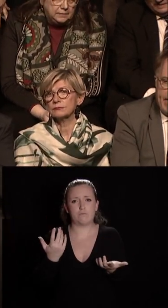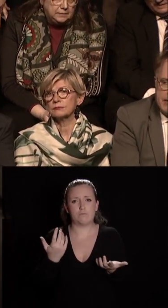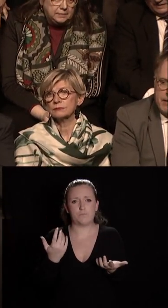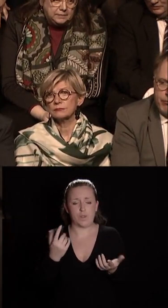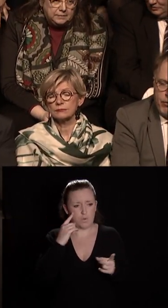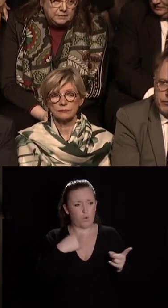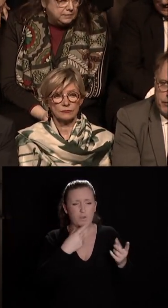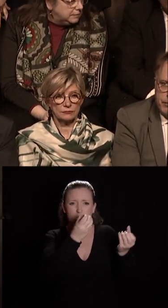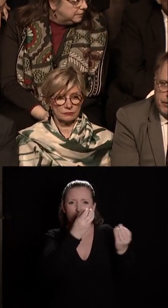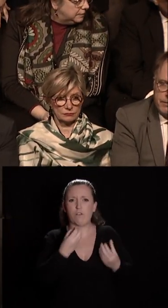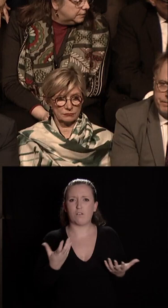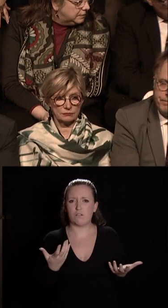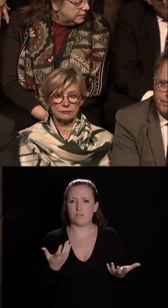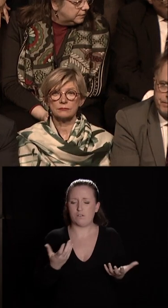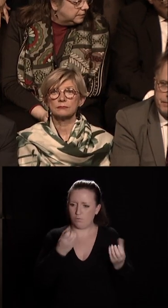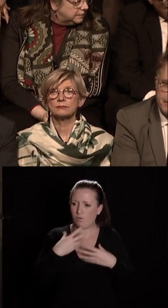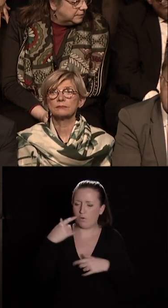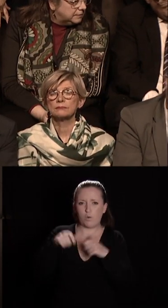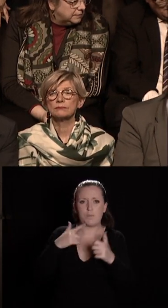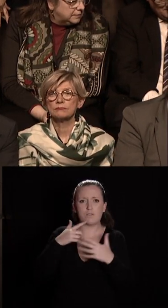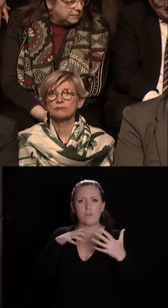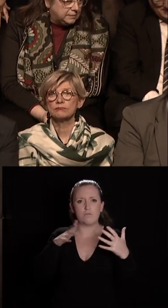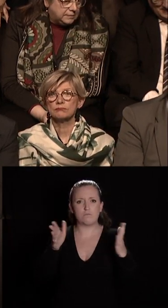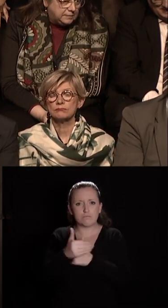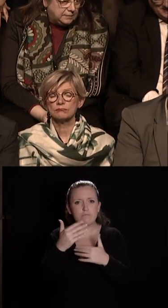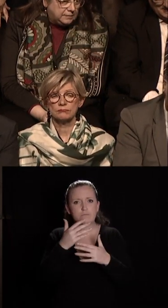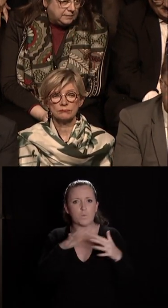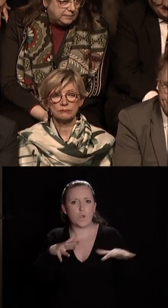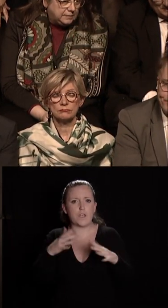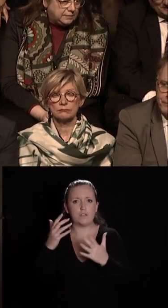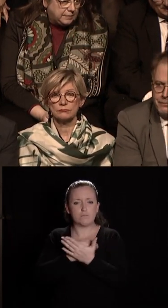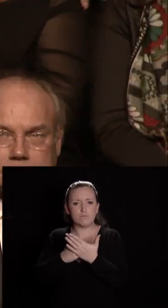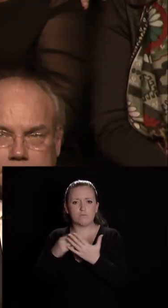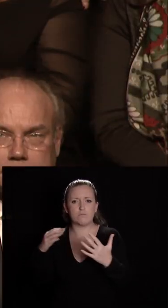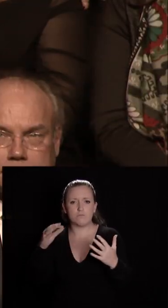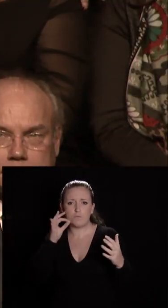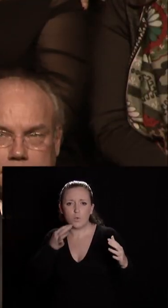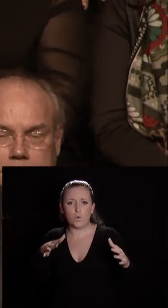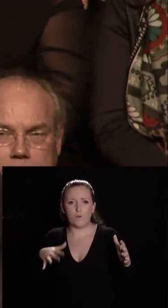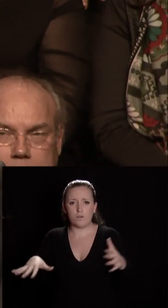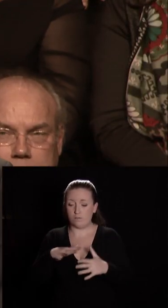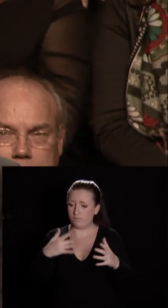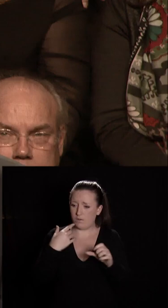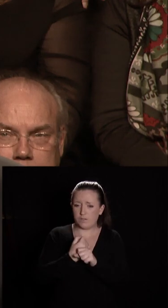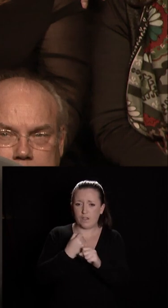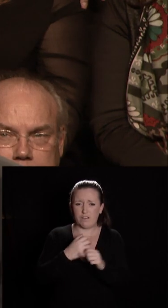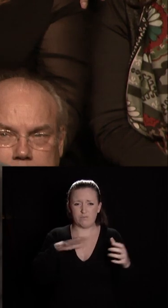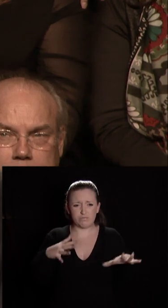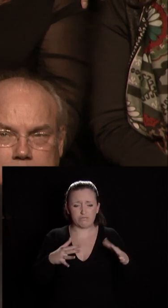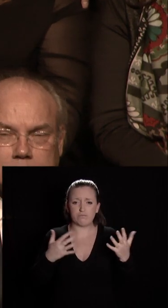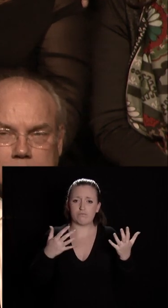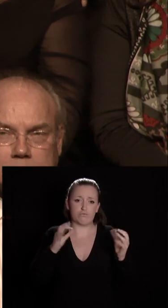provocation qui est faite aux plus modestes aux classes moyennes à ceux qui vivent d'un bon travail avec un bon salaire mais sans fortune